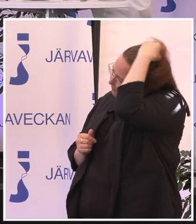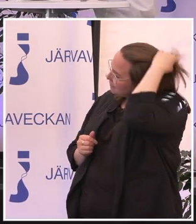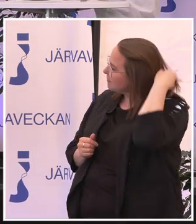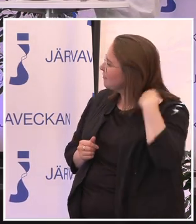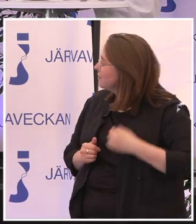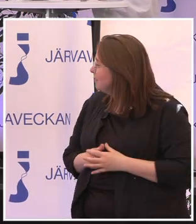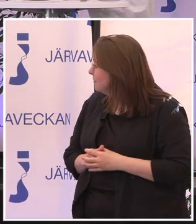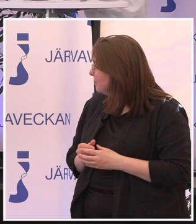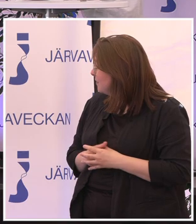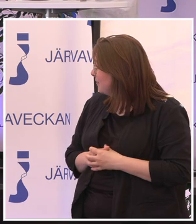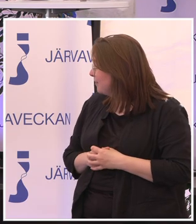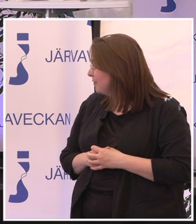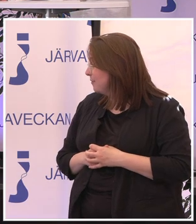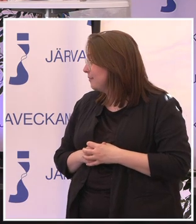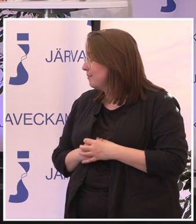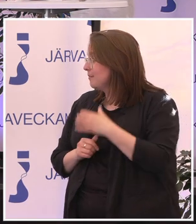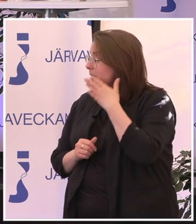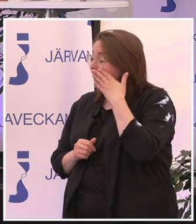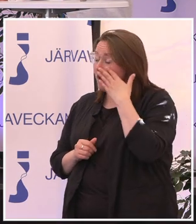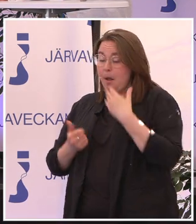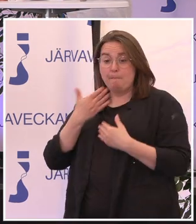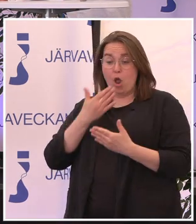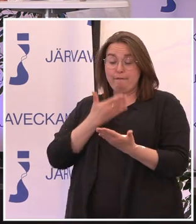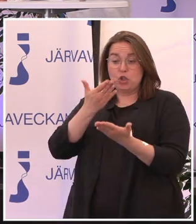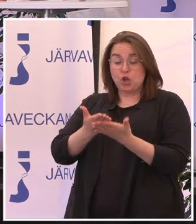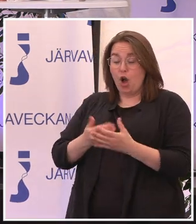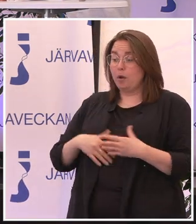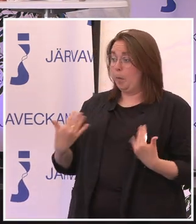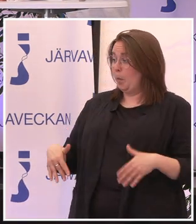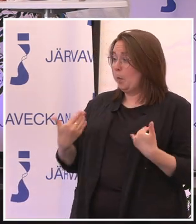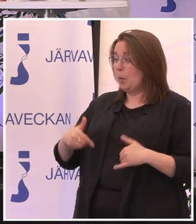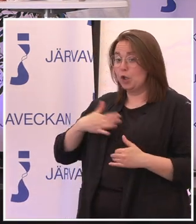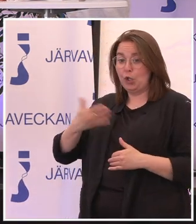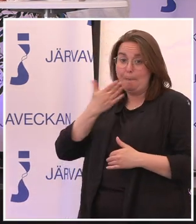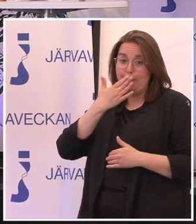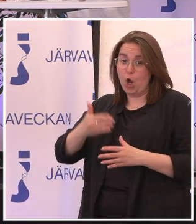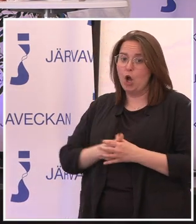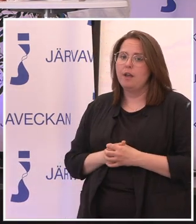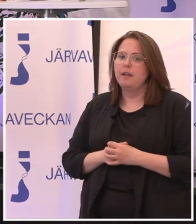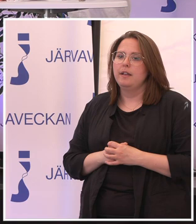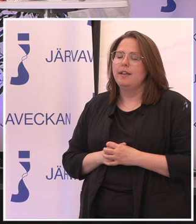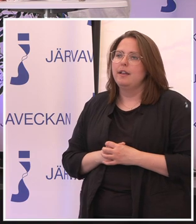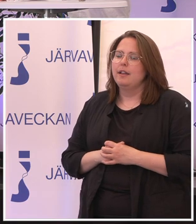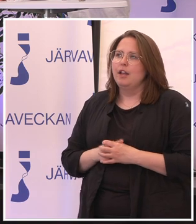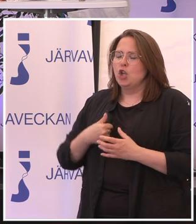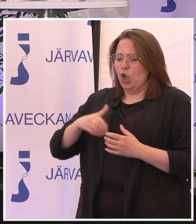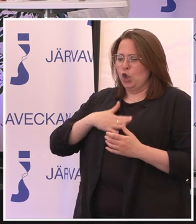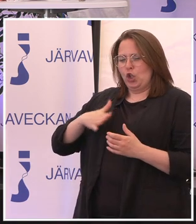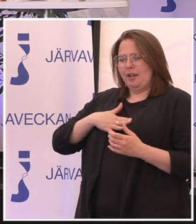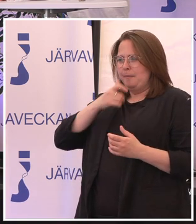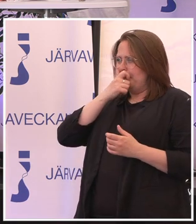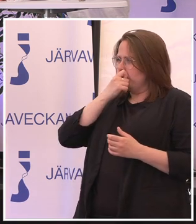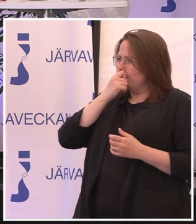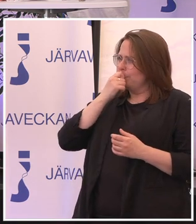Vad säger du? Ja, bra förslag tycker jag. Så där överlag faktiskt. Och jag tycker det är